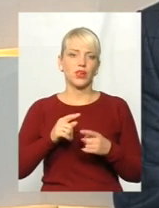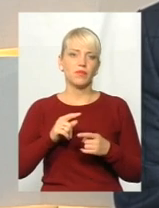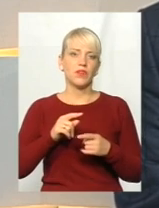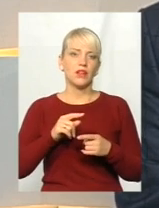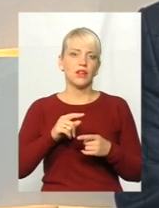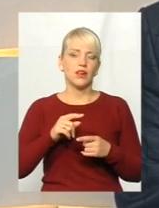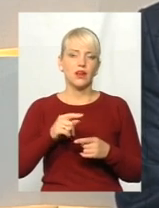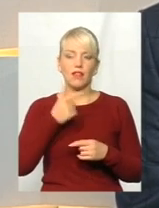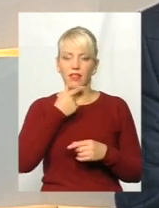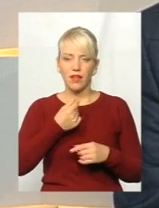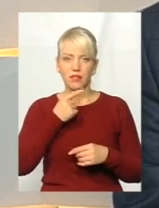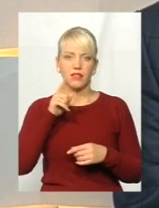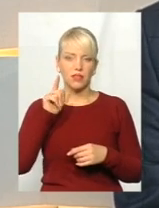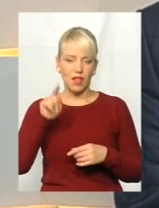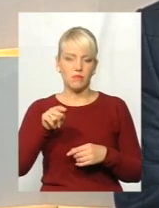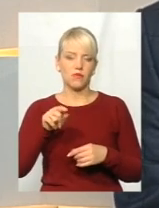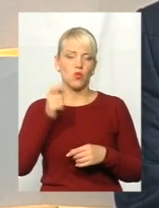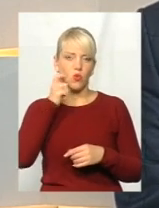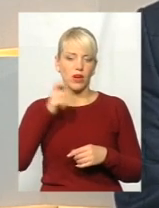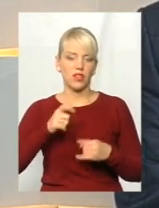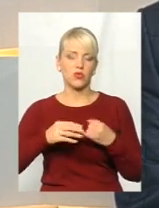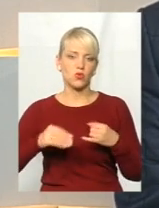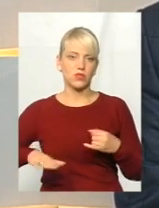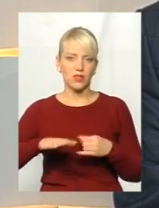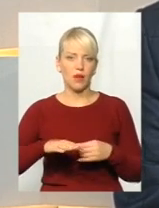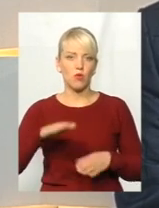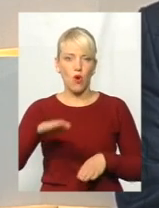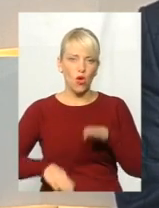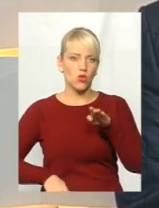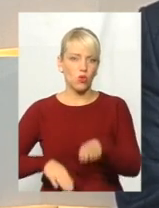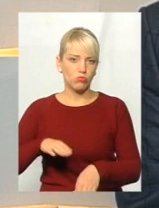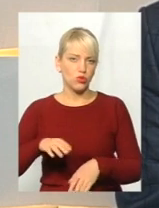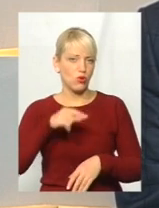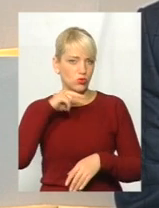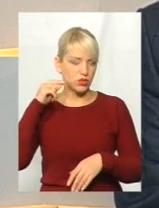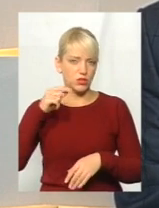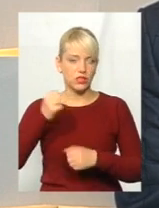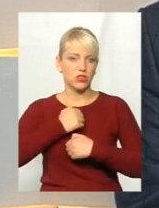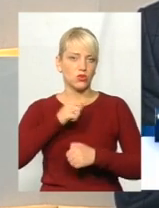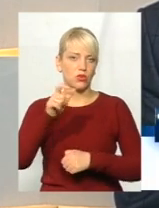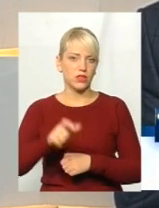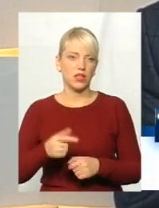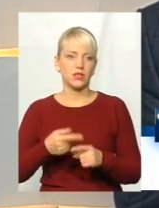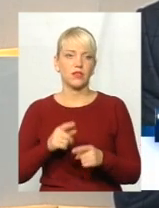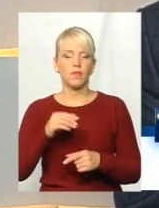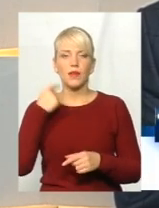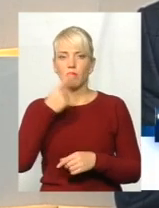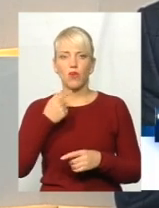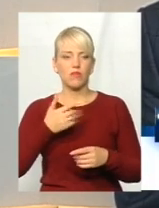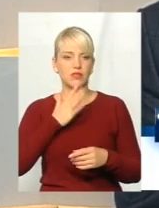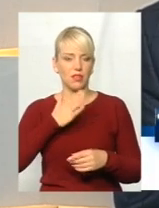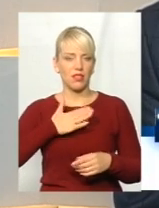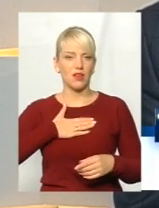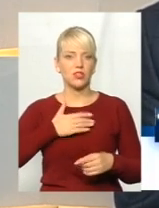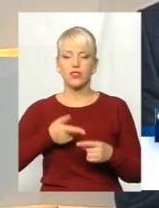топчать російський солдат. Ми повинні розуміти, що мова – це душа нації. І я не згоден